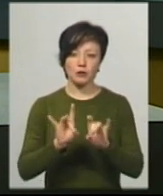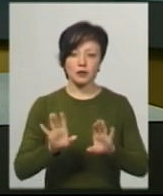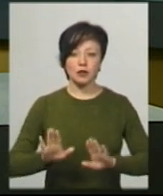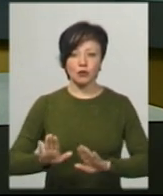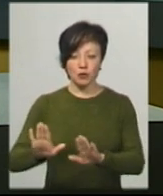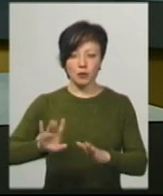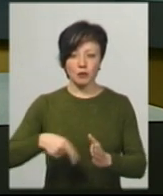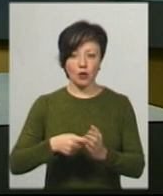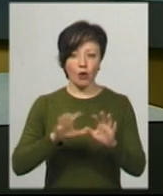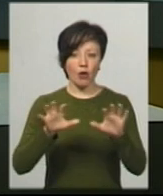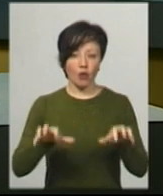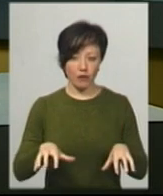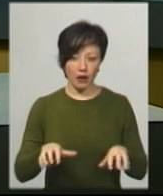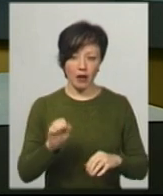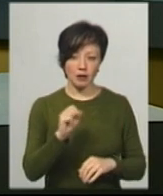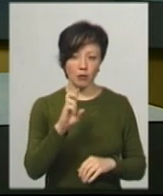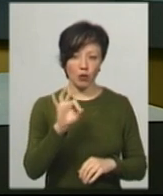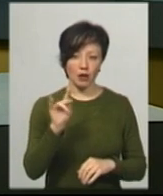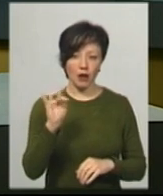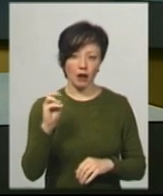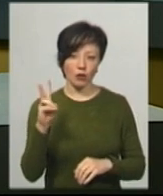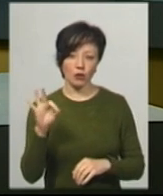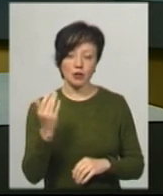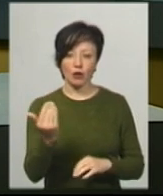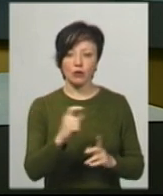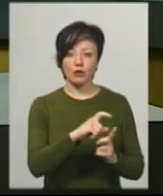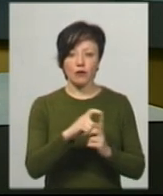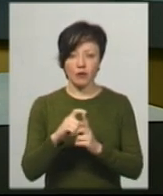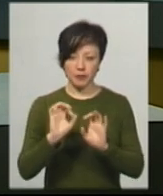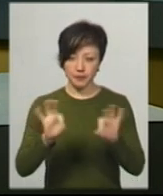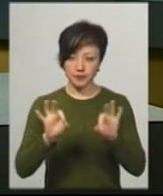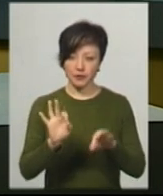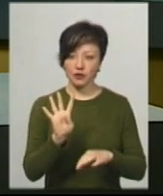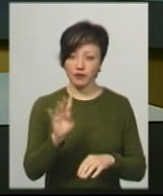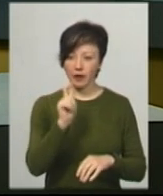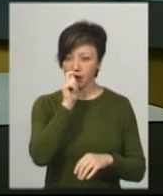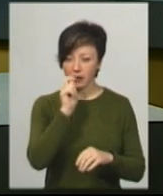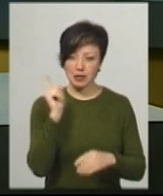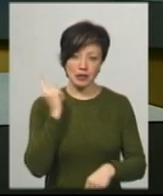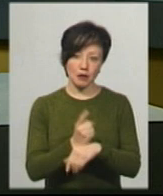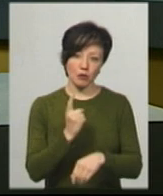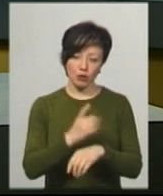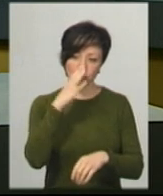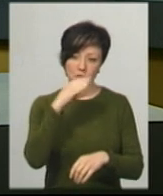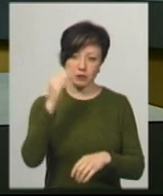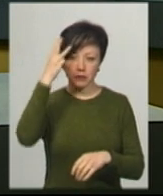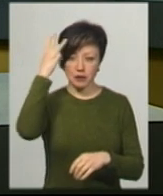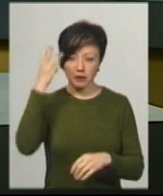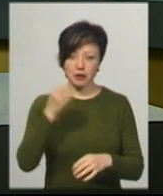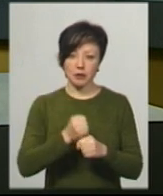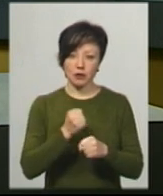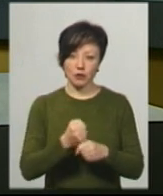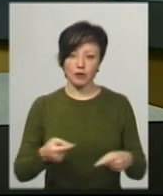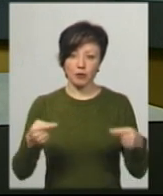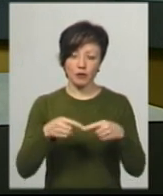заступник Хмельницького міського голови Андрій Бондаренко. За його словами, від 4 квітня заборона на маршрутній таксі в обласному центрі діють